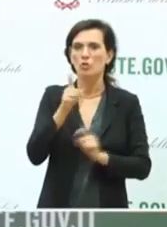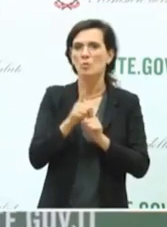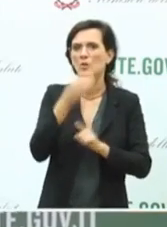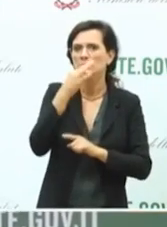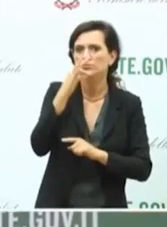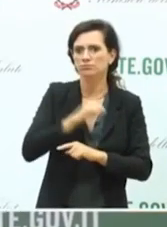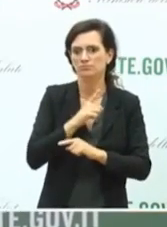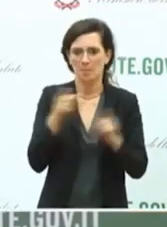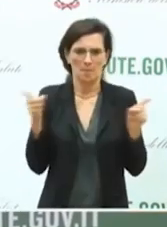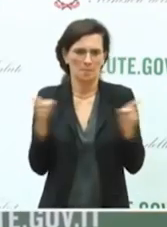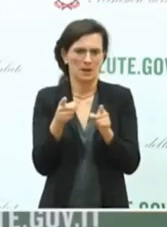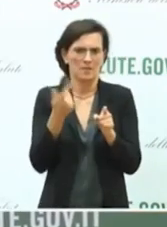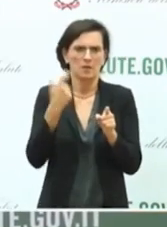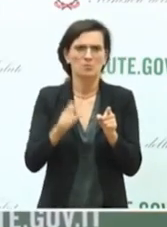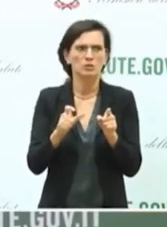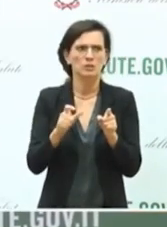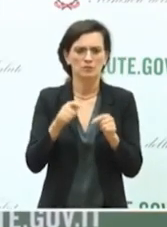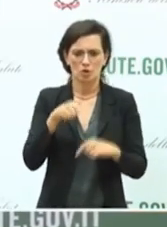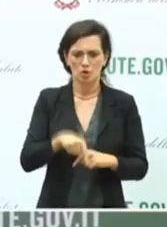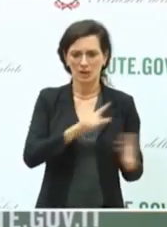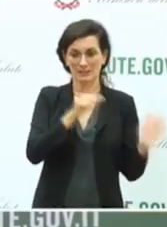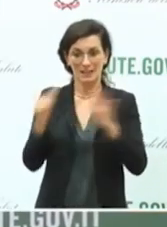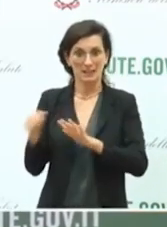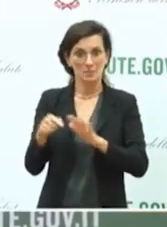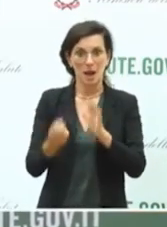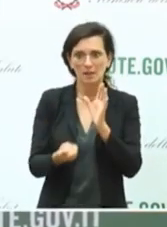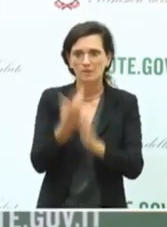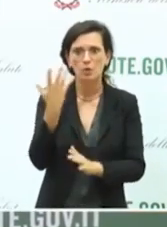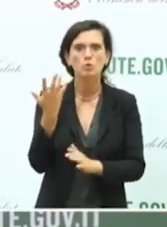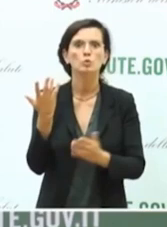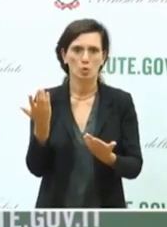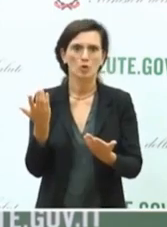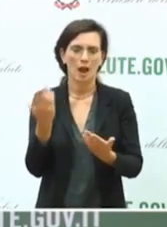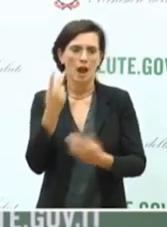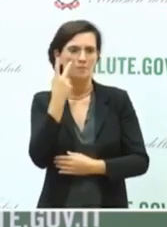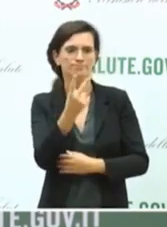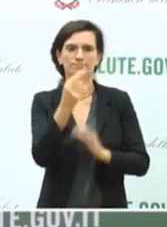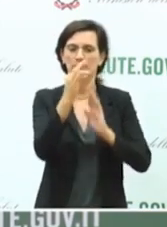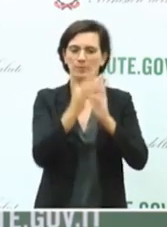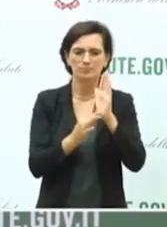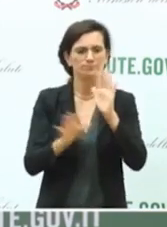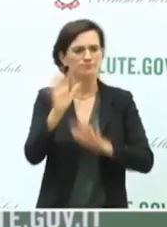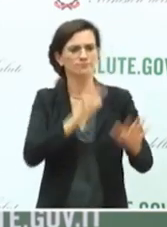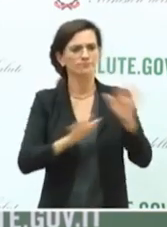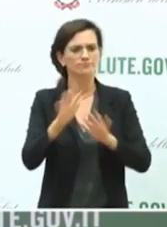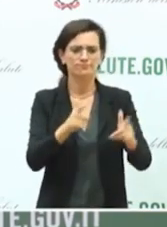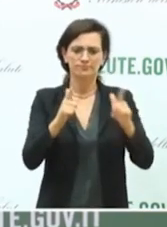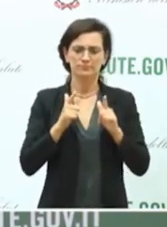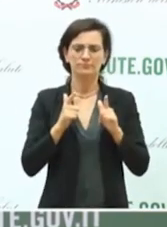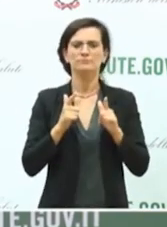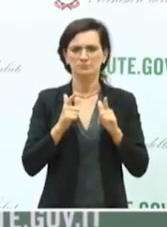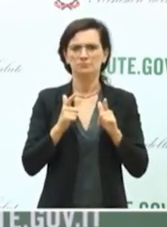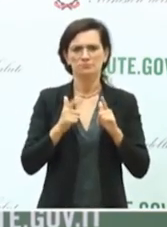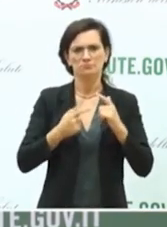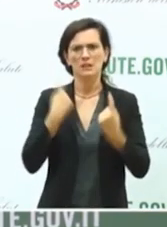Fortunatamente questa settimana tutti gli indicatori ci dicono che sta